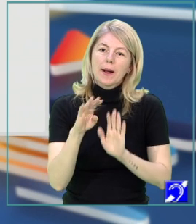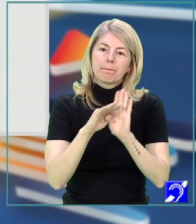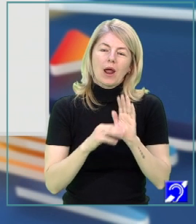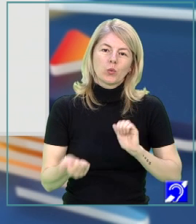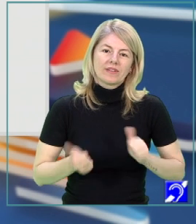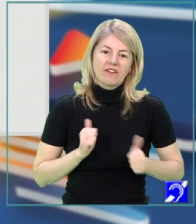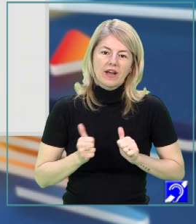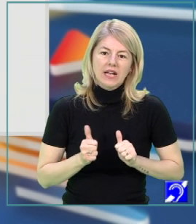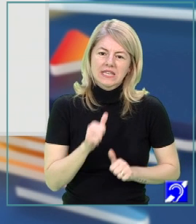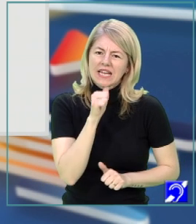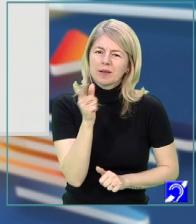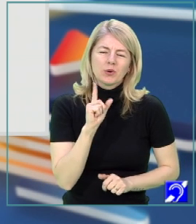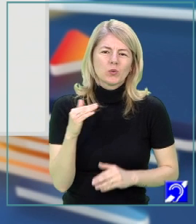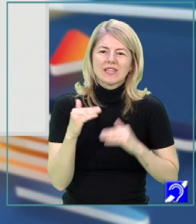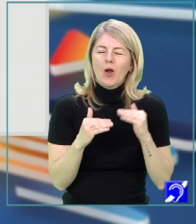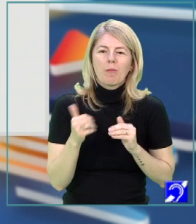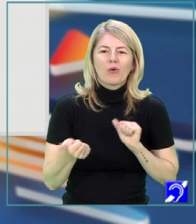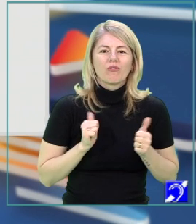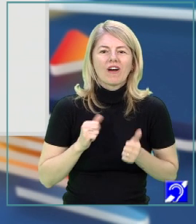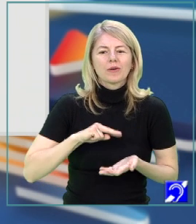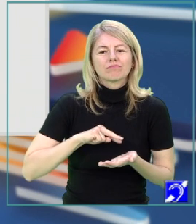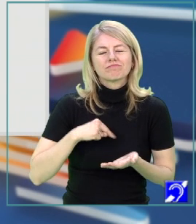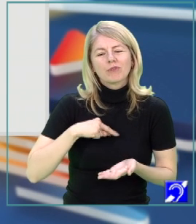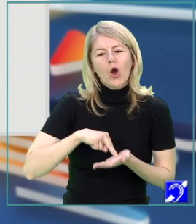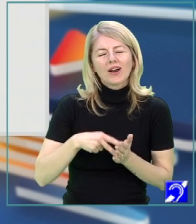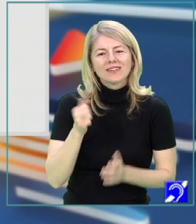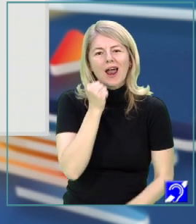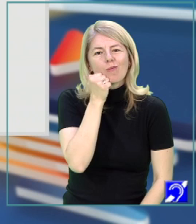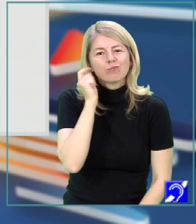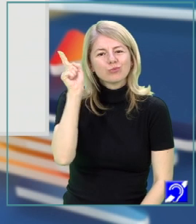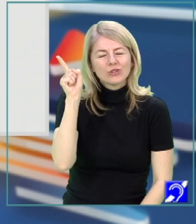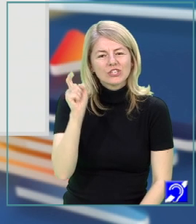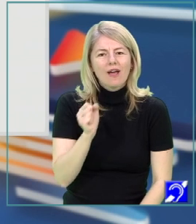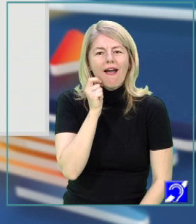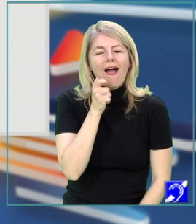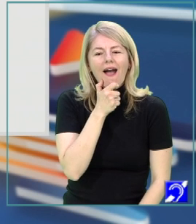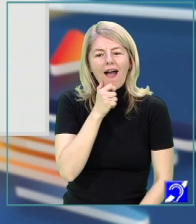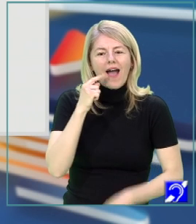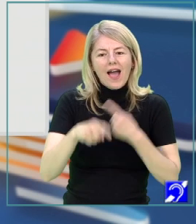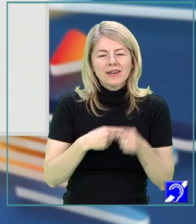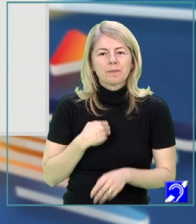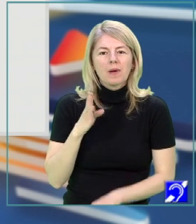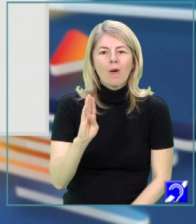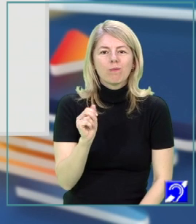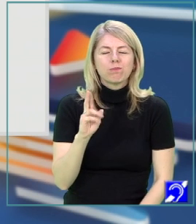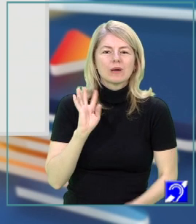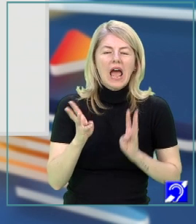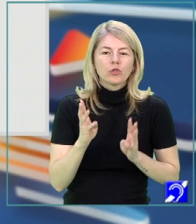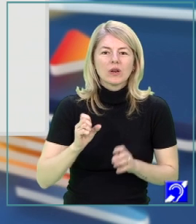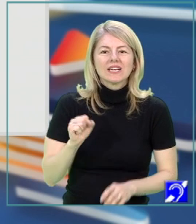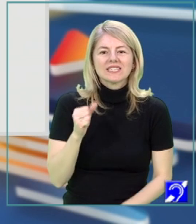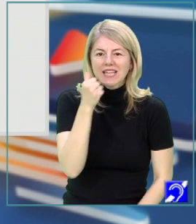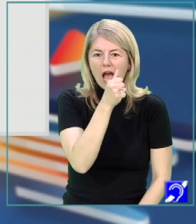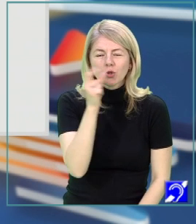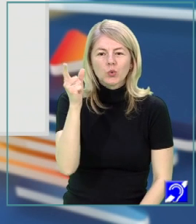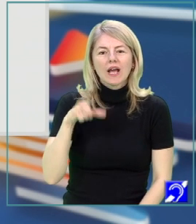vacanță. Nimic nu se compară cu vacanțele petrecute la țară la bunici. Așa că, an de an, merg la Bradu, sătucul de munte al bunicilor